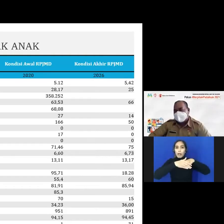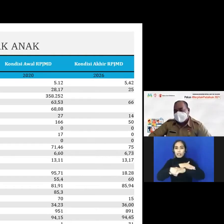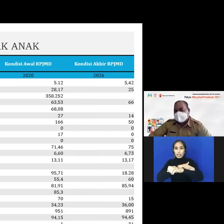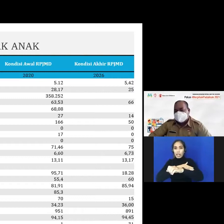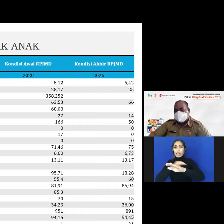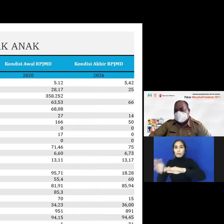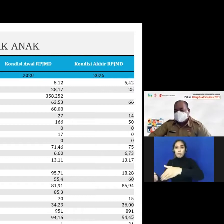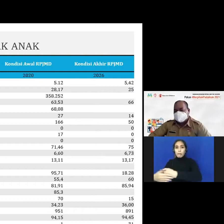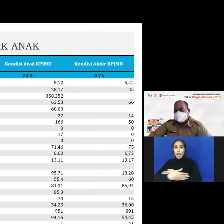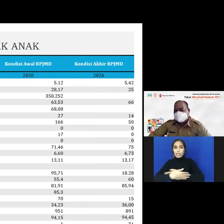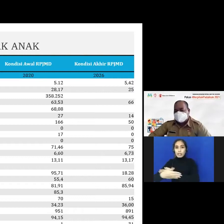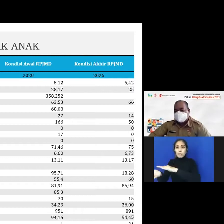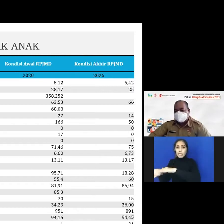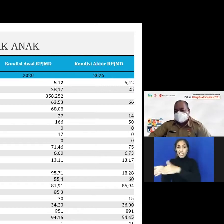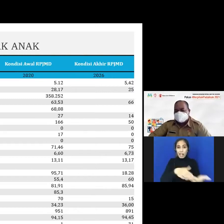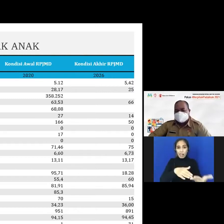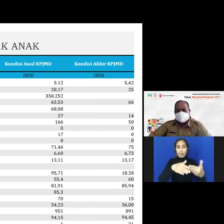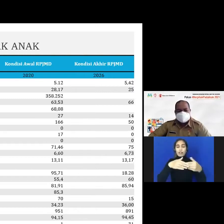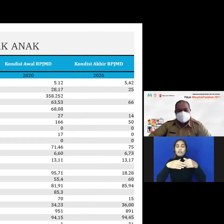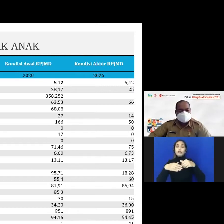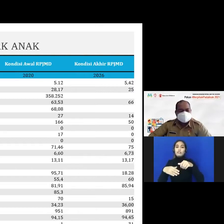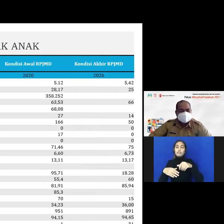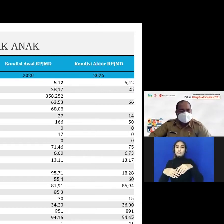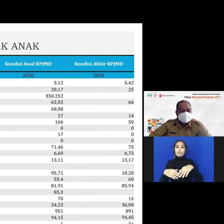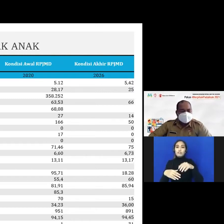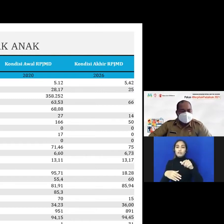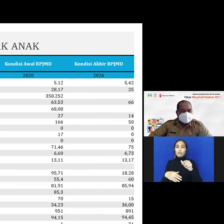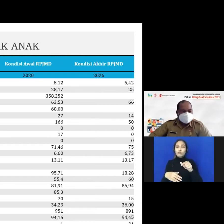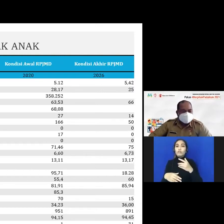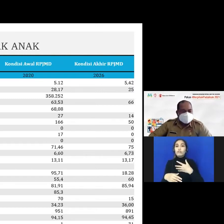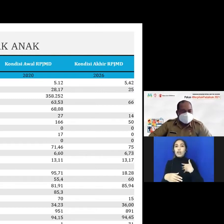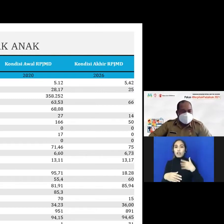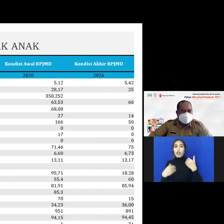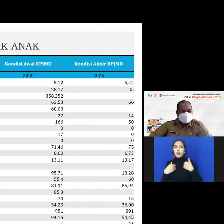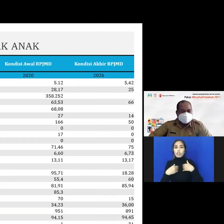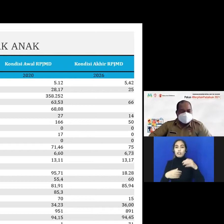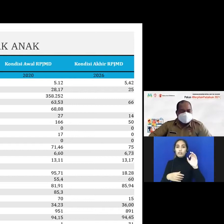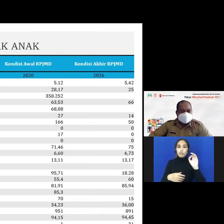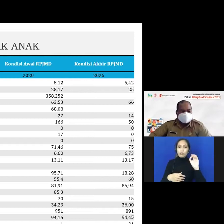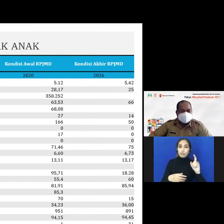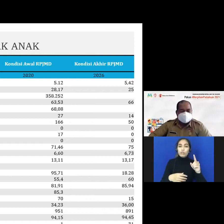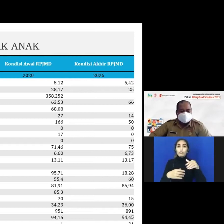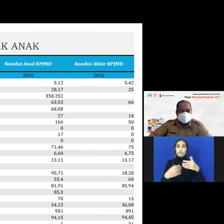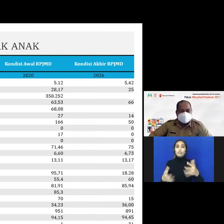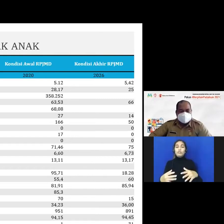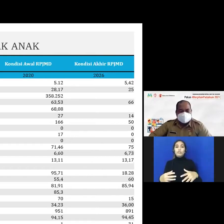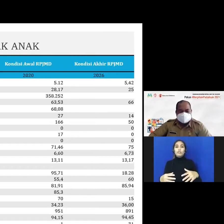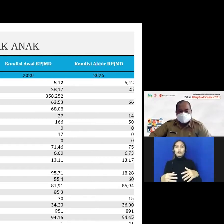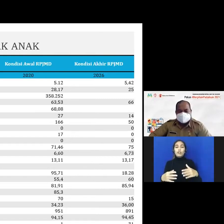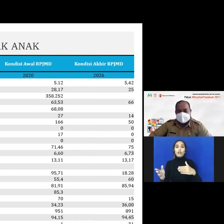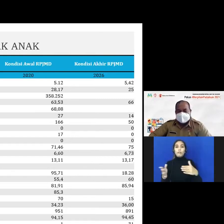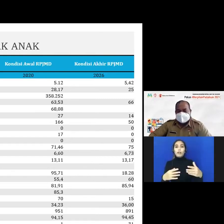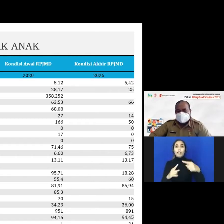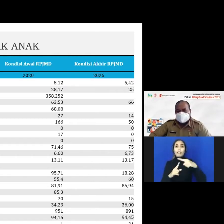kita berharap di tahun 2026 menjadi 0 kemudian angka partisipasi paut atau TK